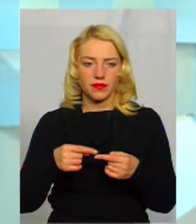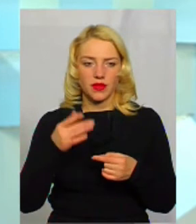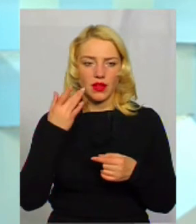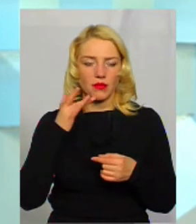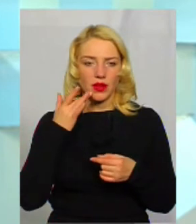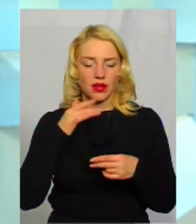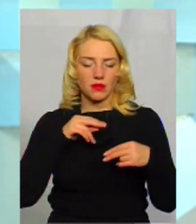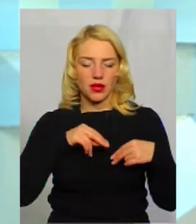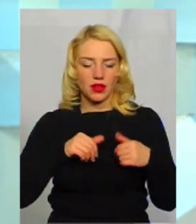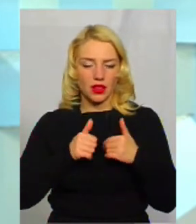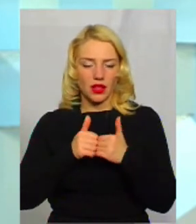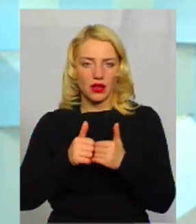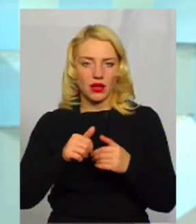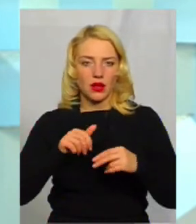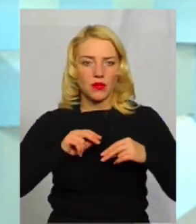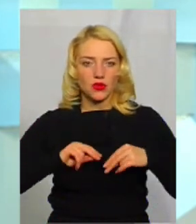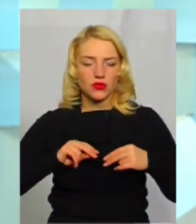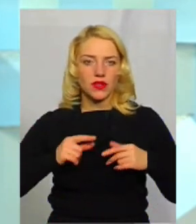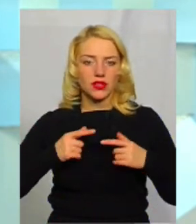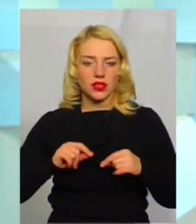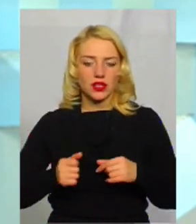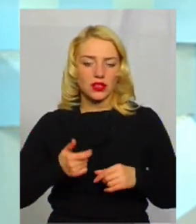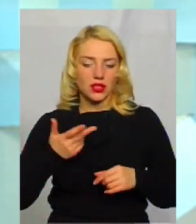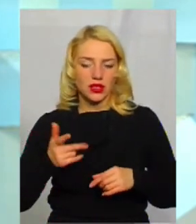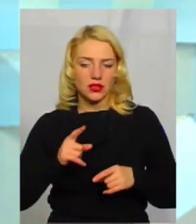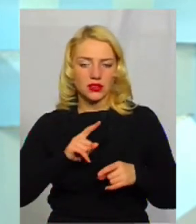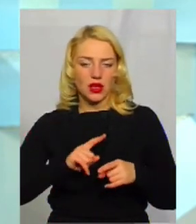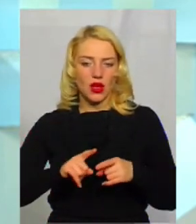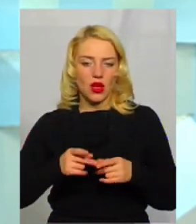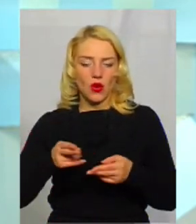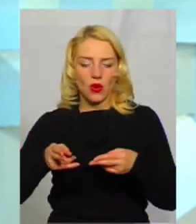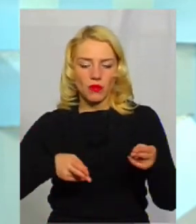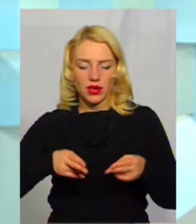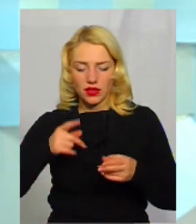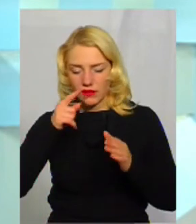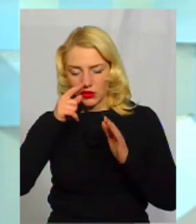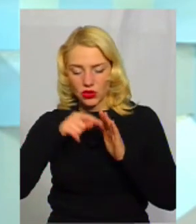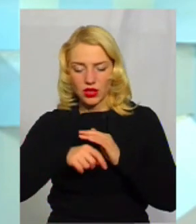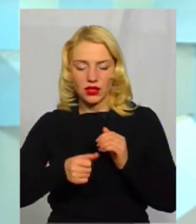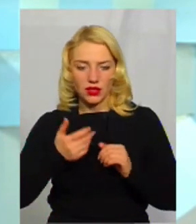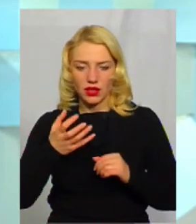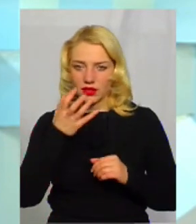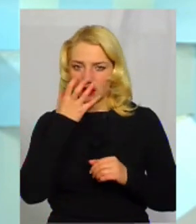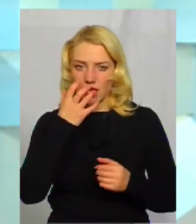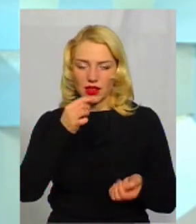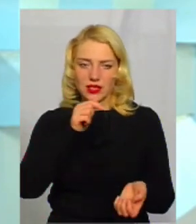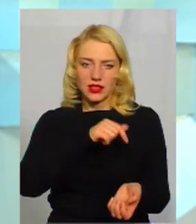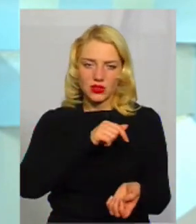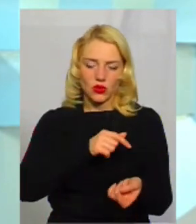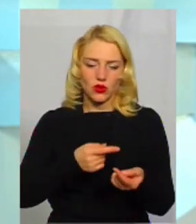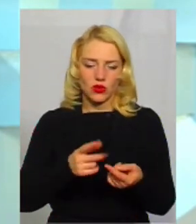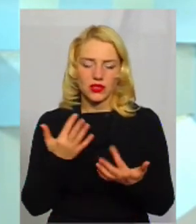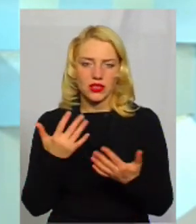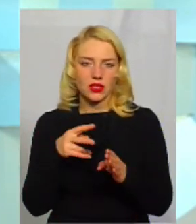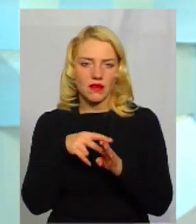американські партнери працювали, де кількість оперативних втручань, кількість анестезіологів, кількість хірургів, кількість навантаження одного